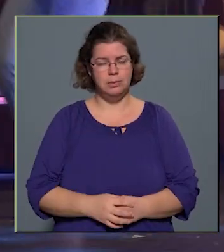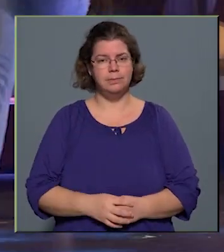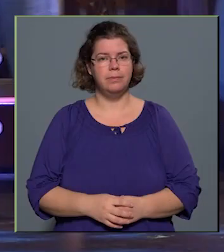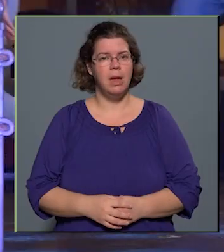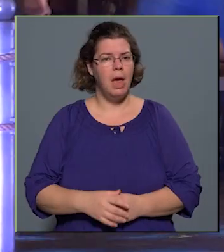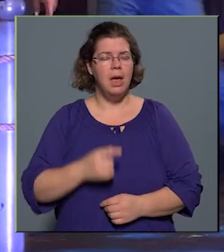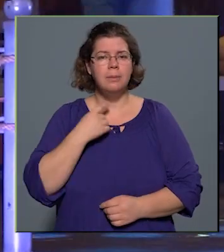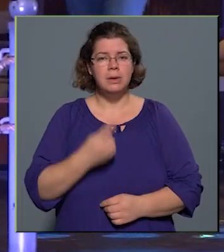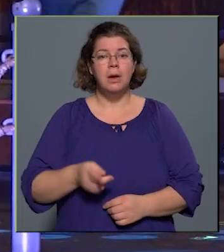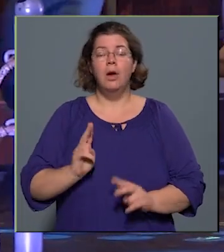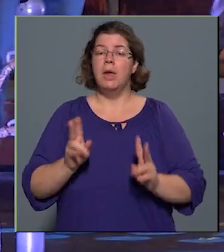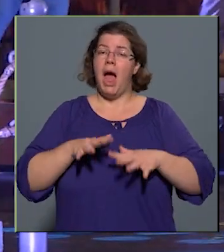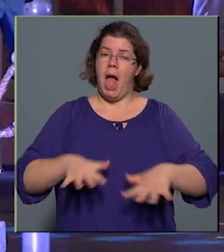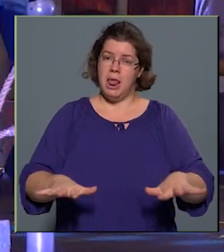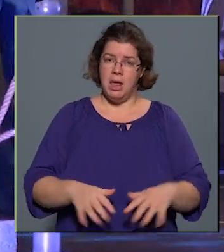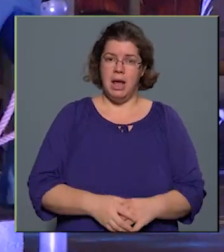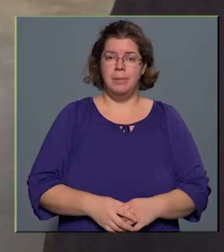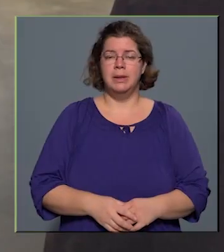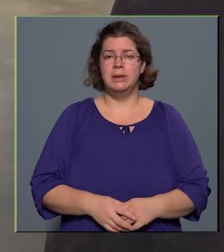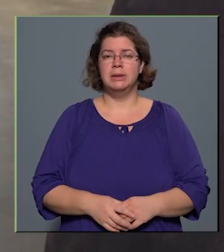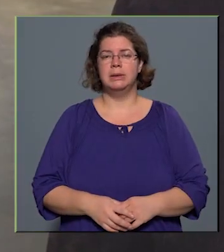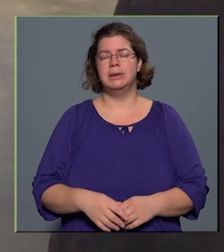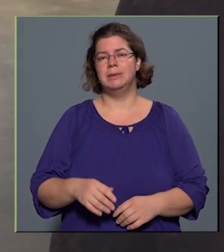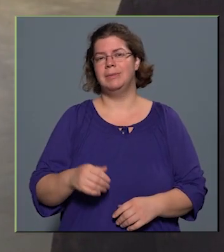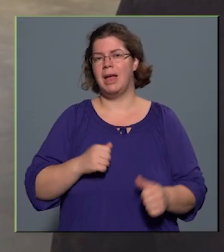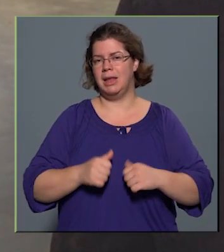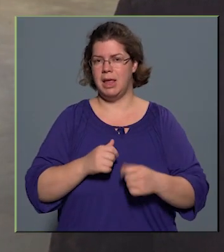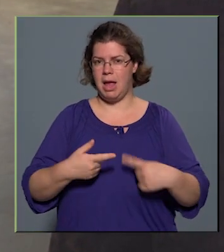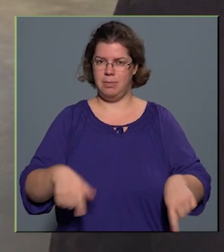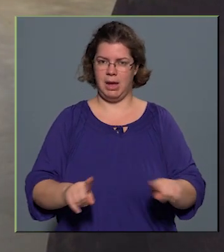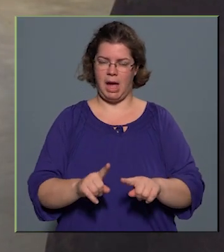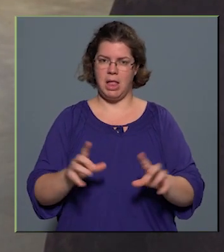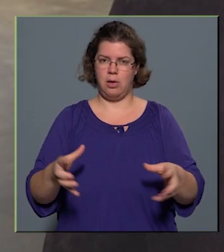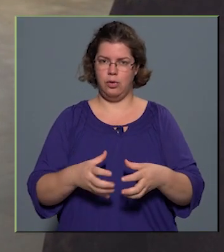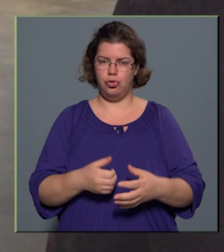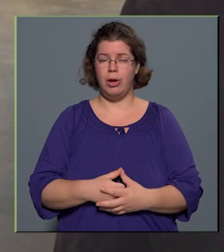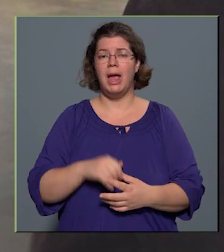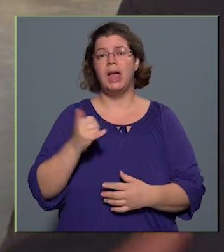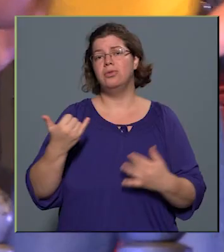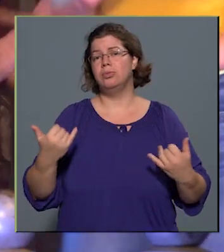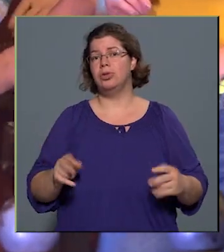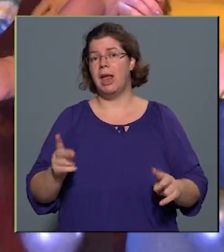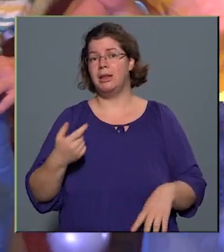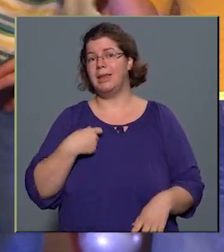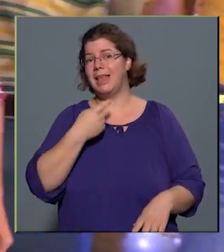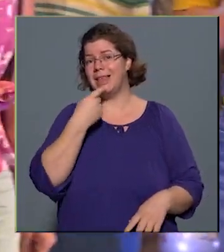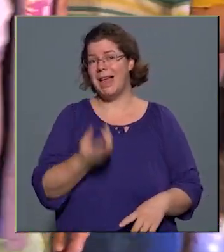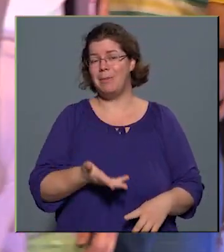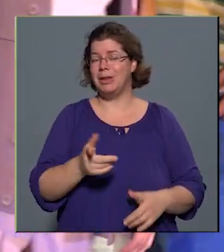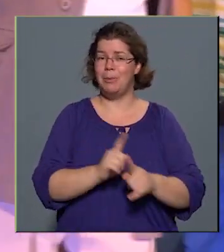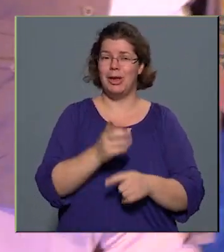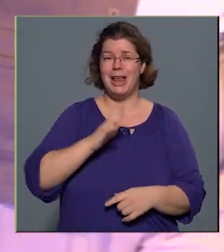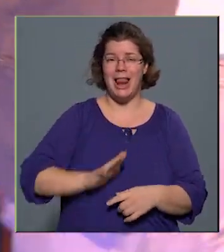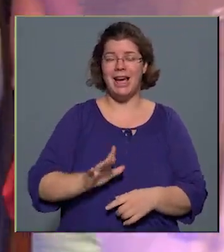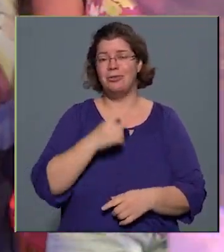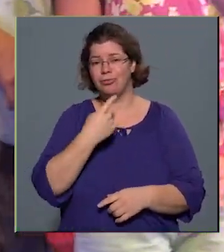általában elkényeztet minket a közönség, és ez most lehet az én szemból nem annyira elegáns,